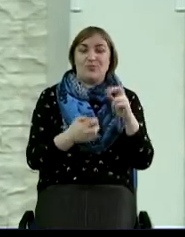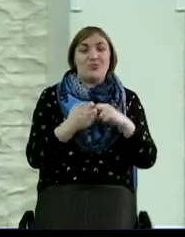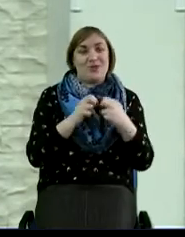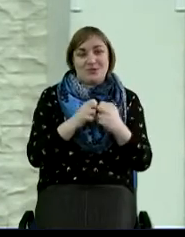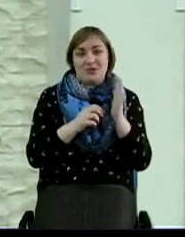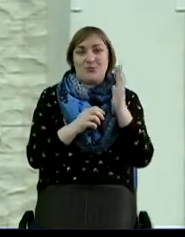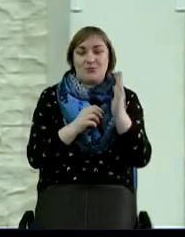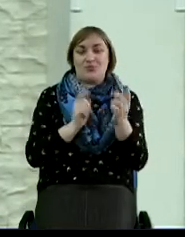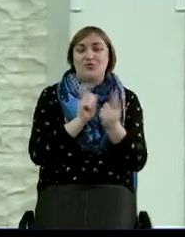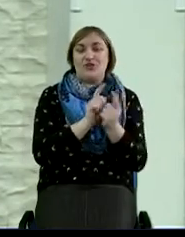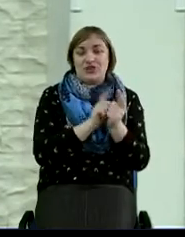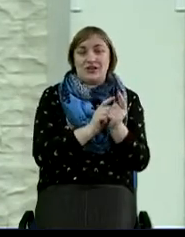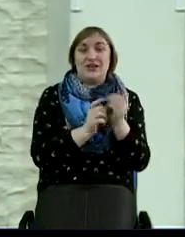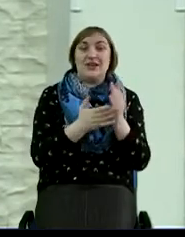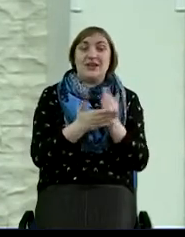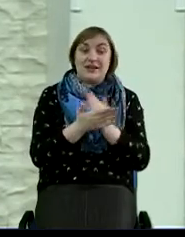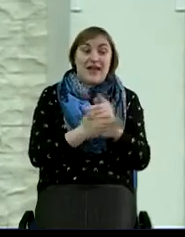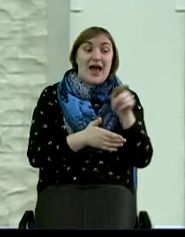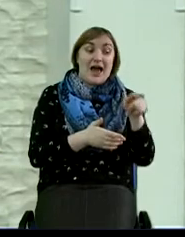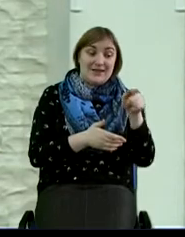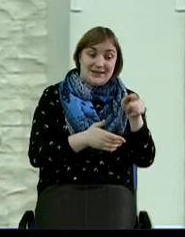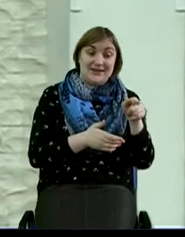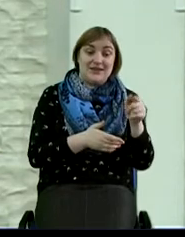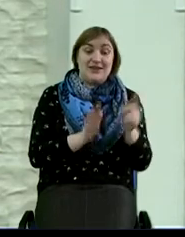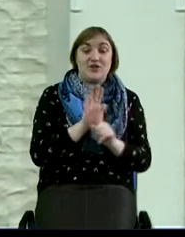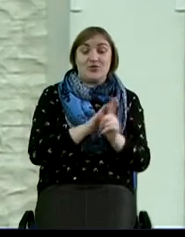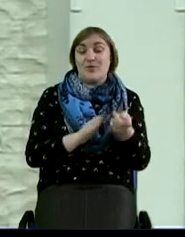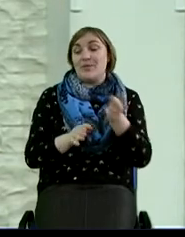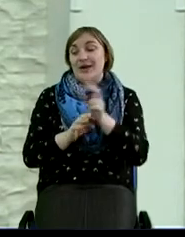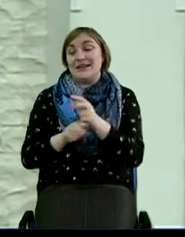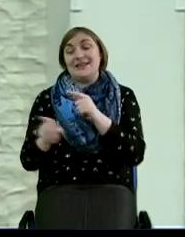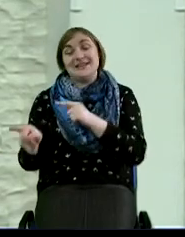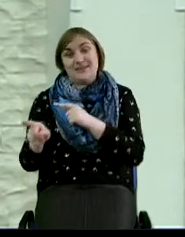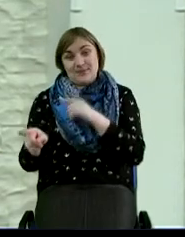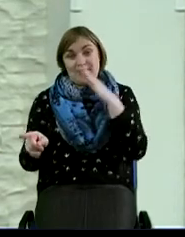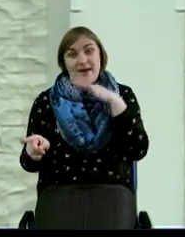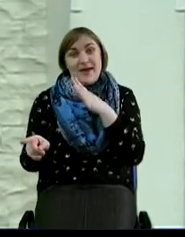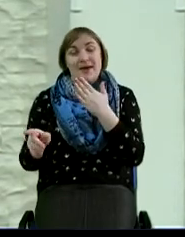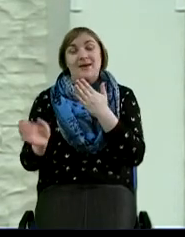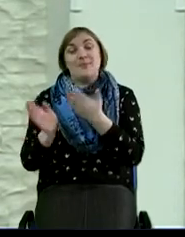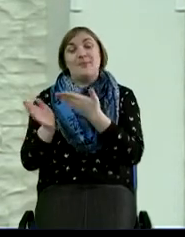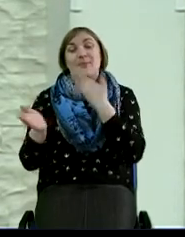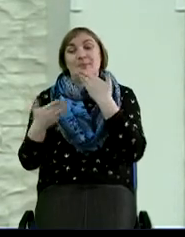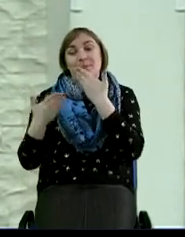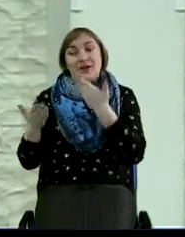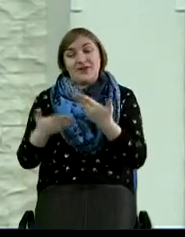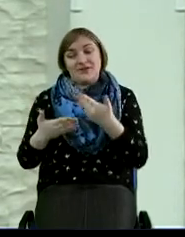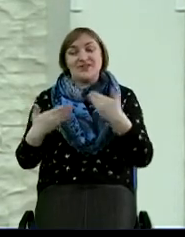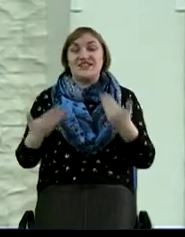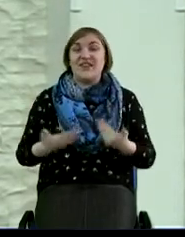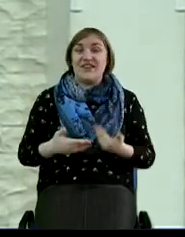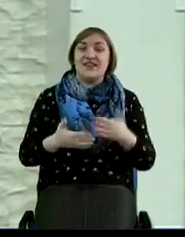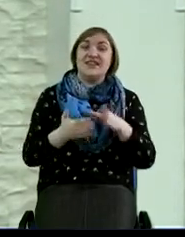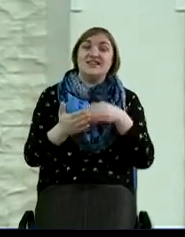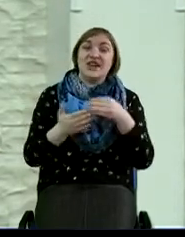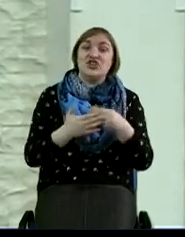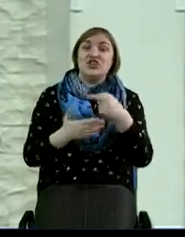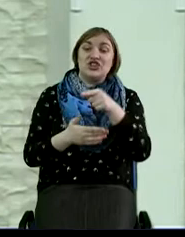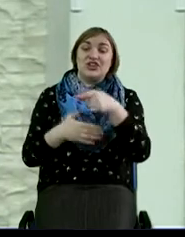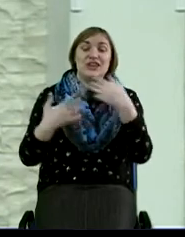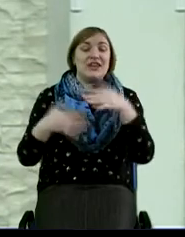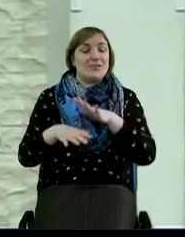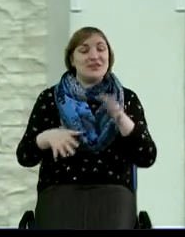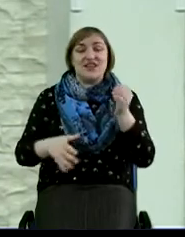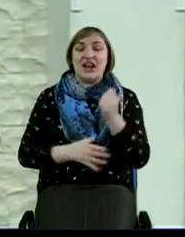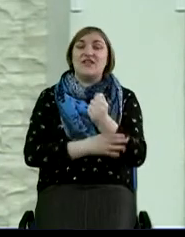очень хорошо, что они тогда начнут приходить к тебе и просить у тебя совета. Значит, ты не потерял авторитет в глазах своих детей.